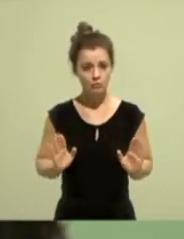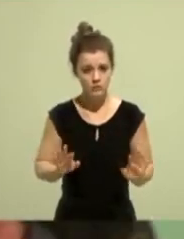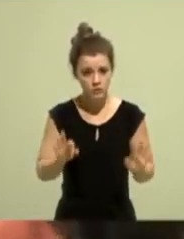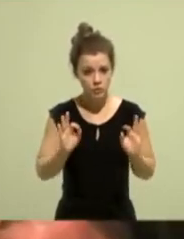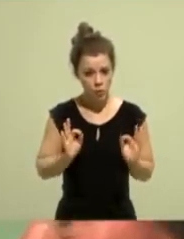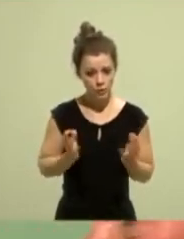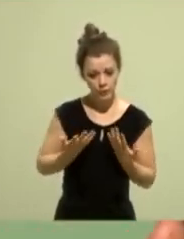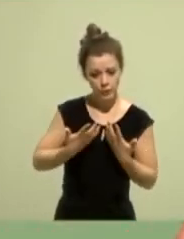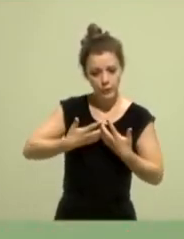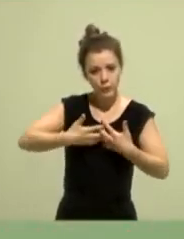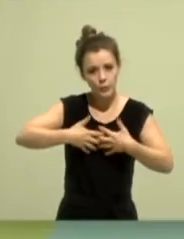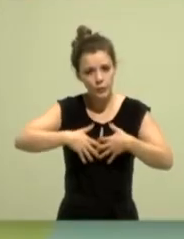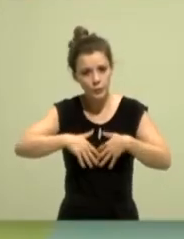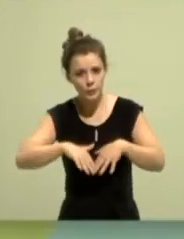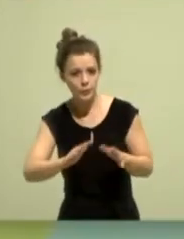Applaus